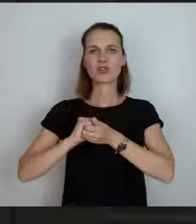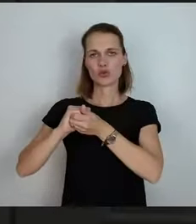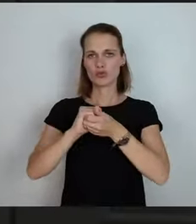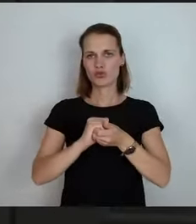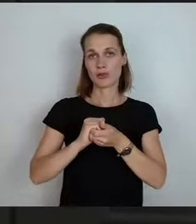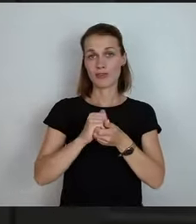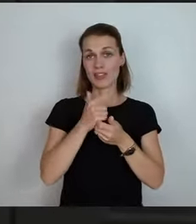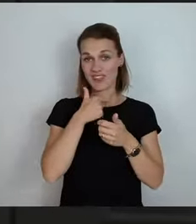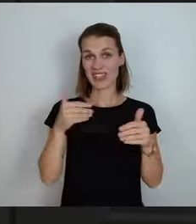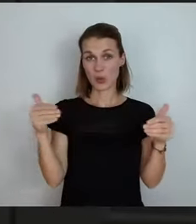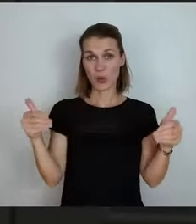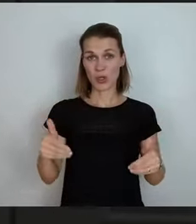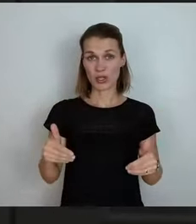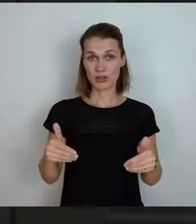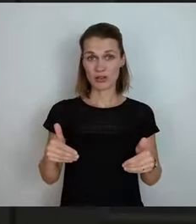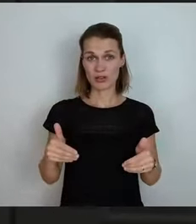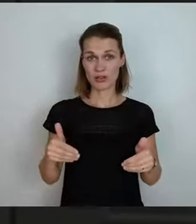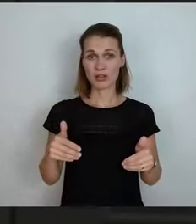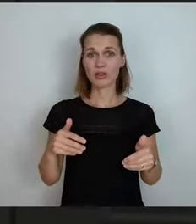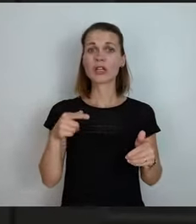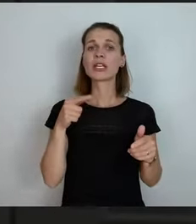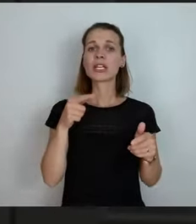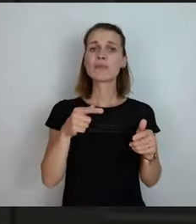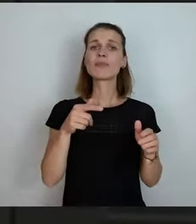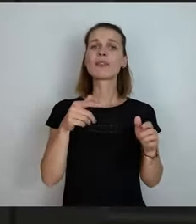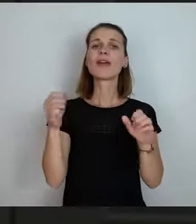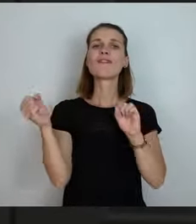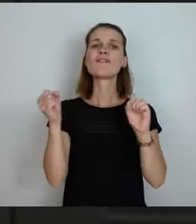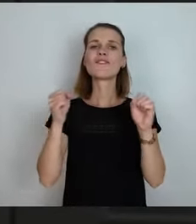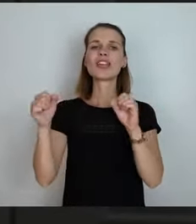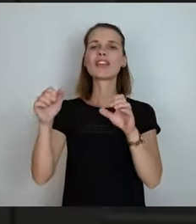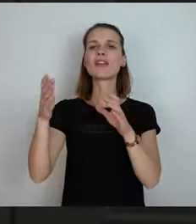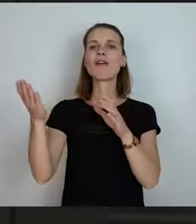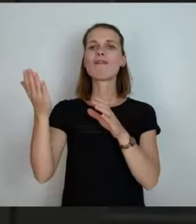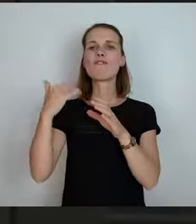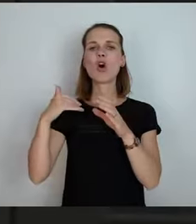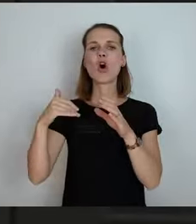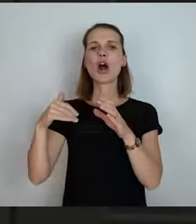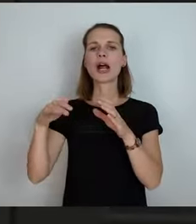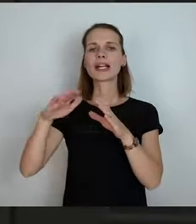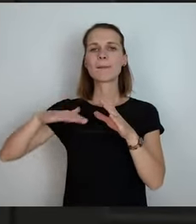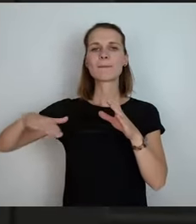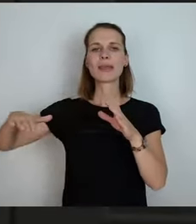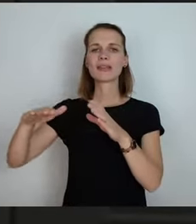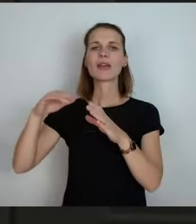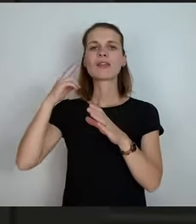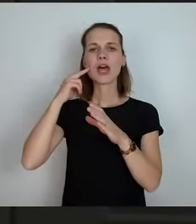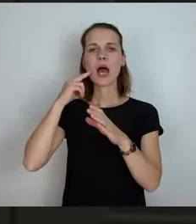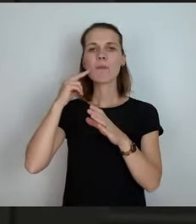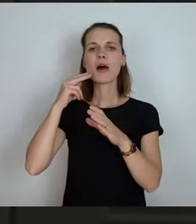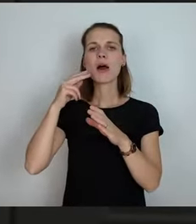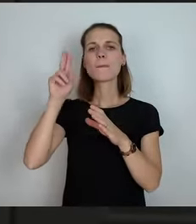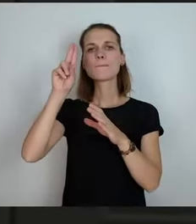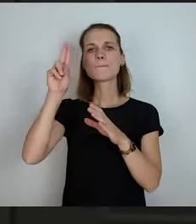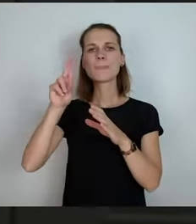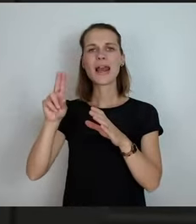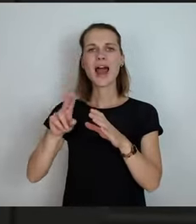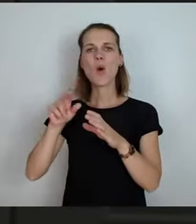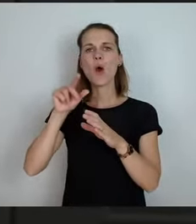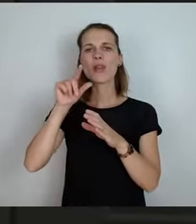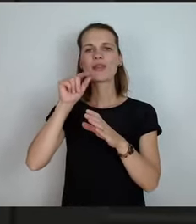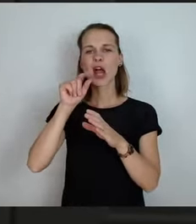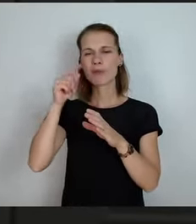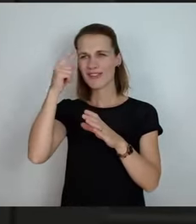Da gibt es hier ein Vorranggebiet, Windvorranggebiet, die Blaue Taube. Ich weiß nicht, ob da Kretschmer über die B101